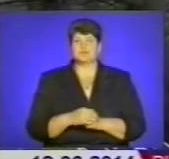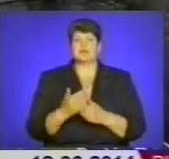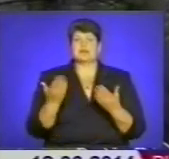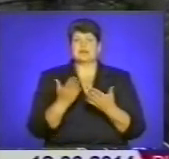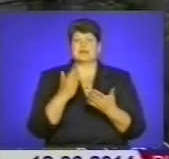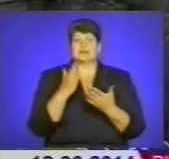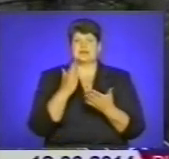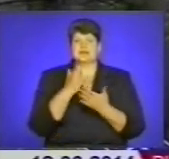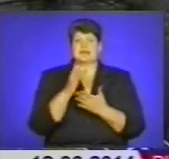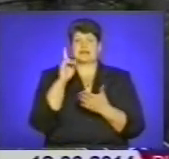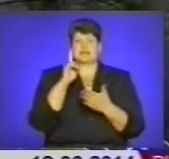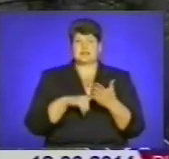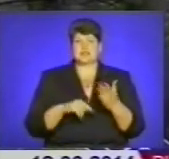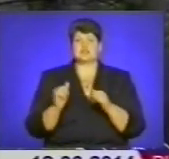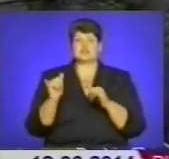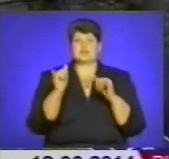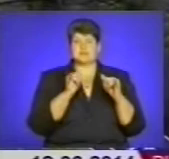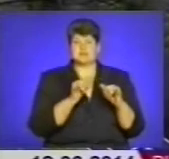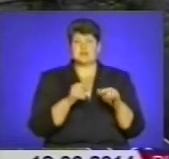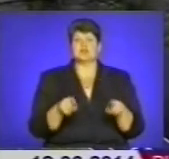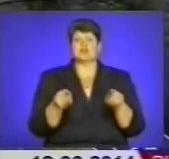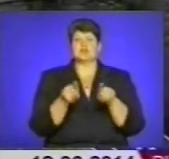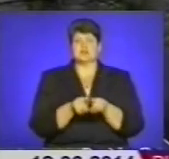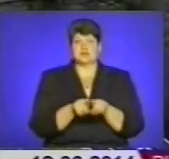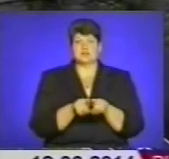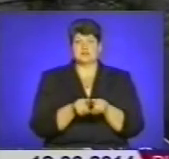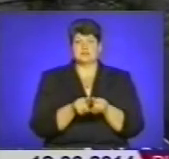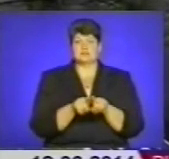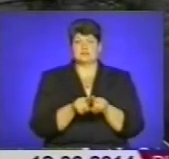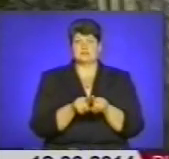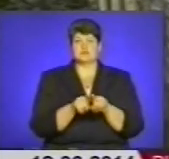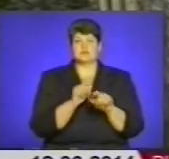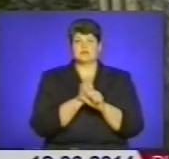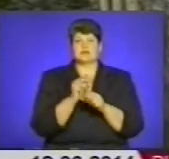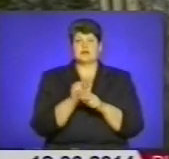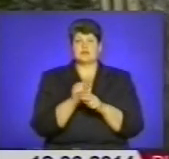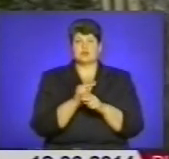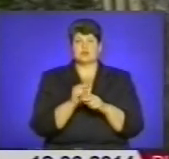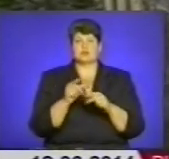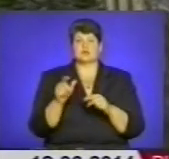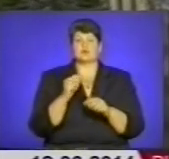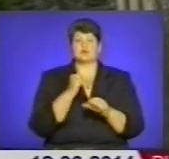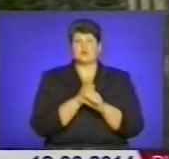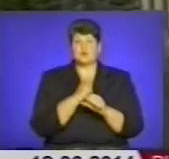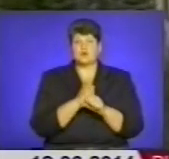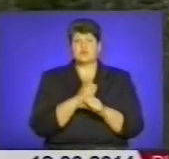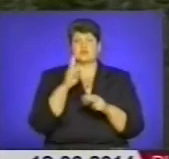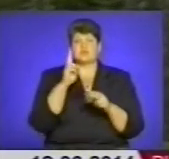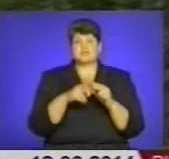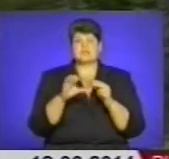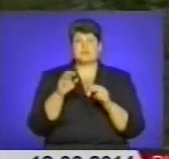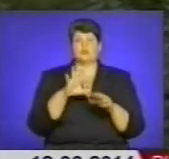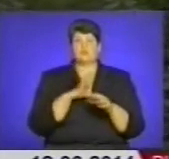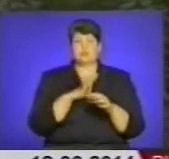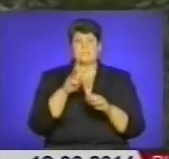надіє, що забезпечить таке ж саме проведення ремонтних робіт. У кінці XVIII століття в палаці діяли монастир